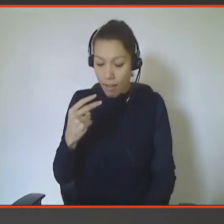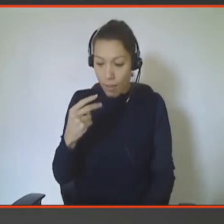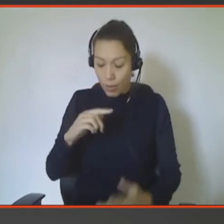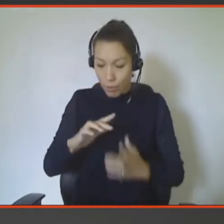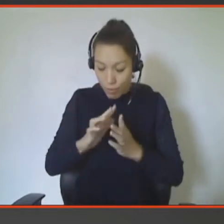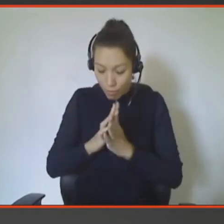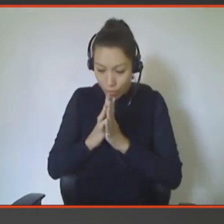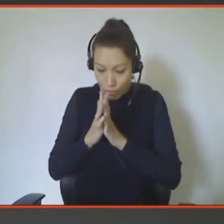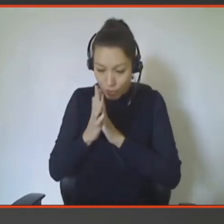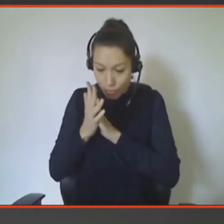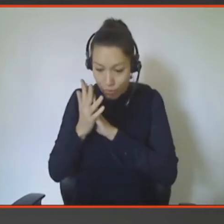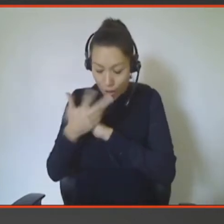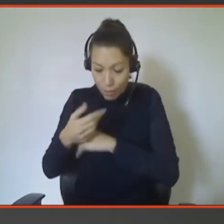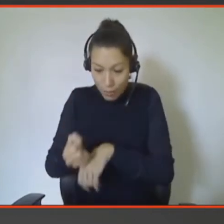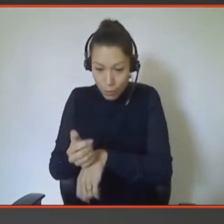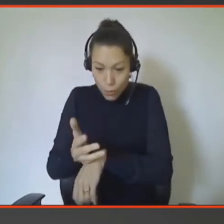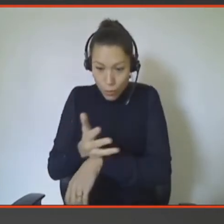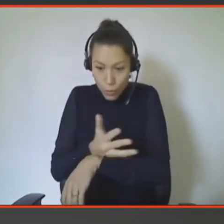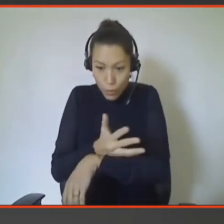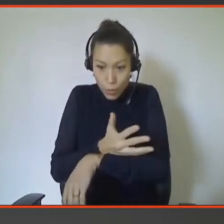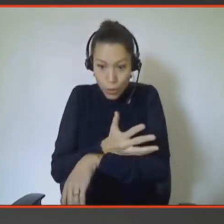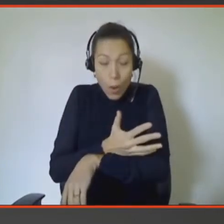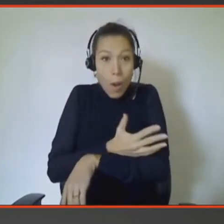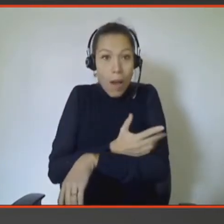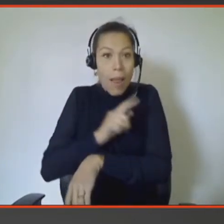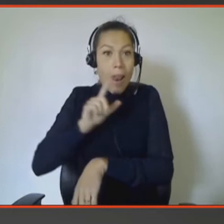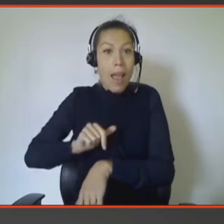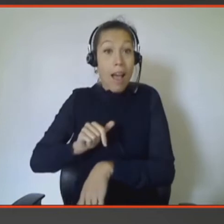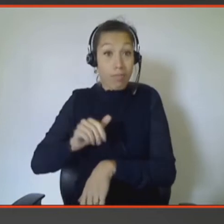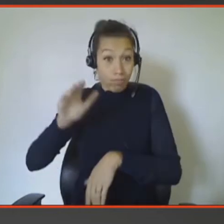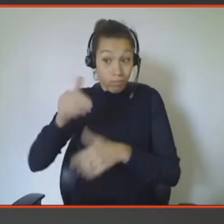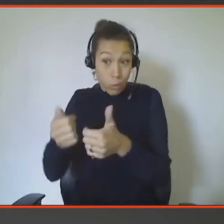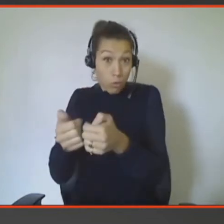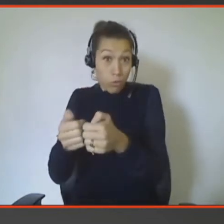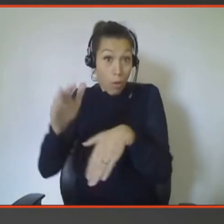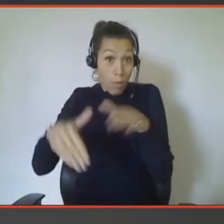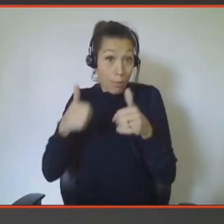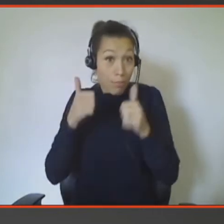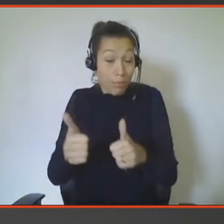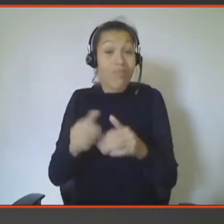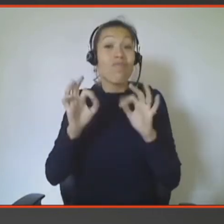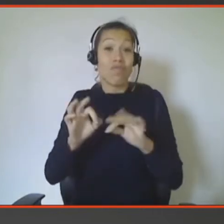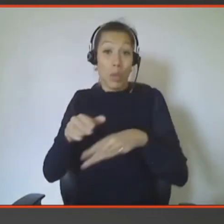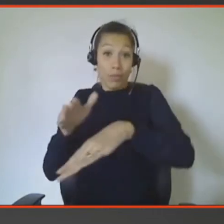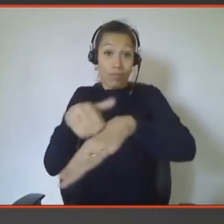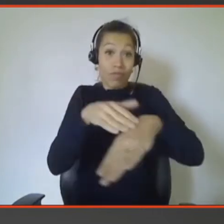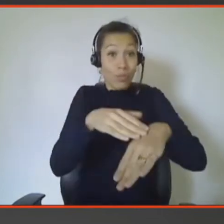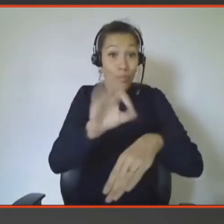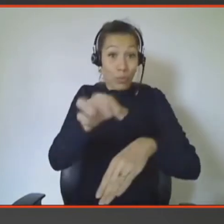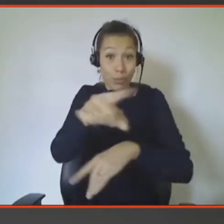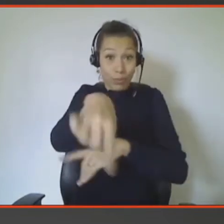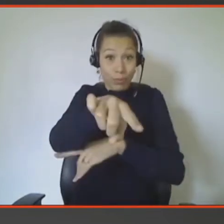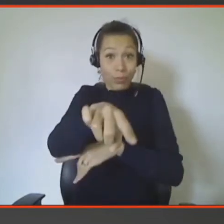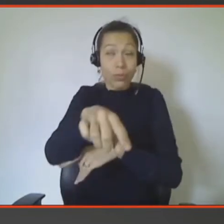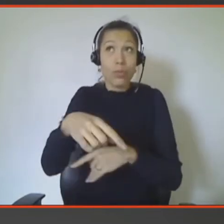avaient essayé de mettre dans le jeu. Donc ça fonctionne très bien. D'ailleurs, je vous le recommande, je pense que j'étais déjà assez